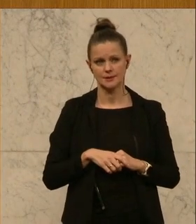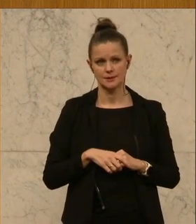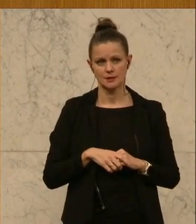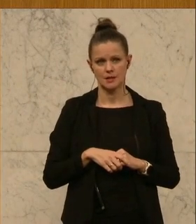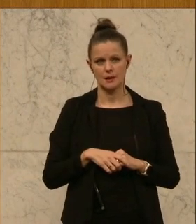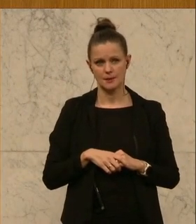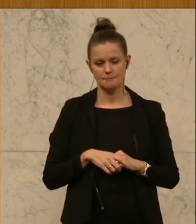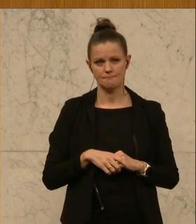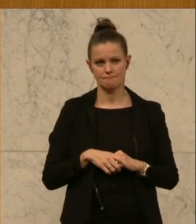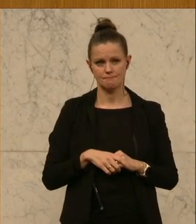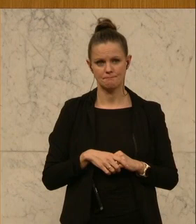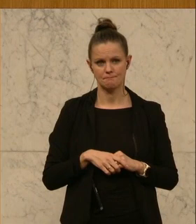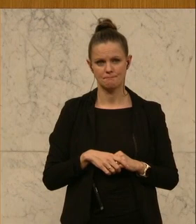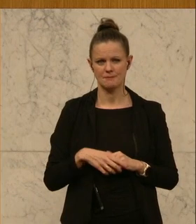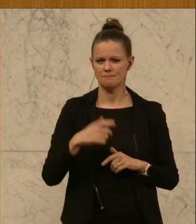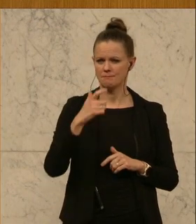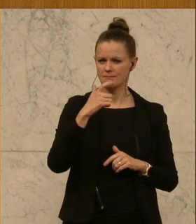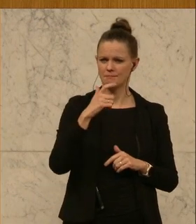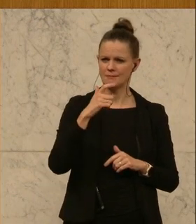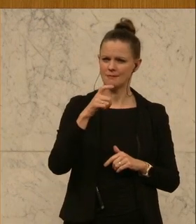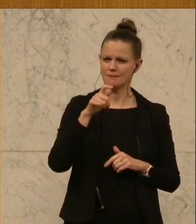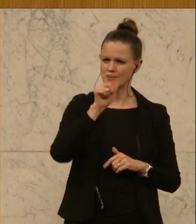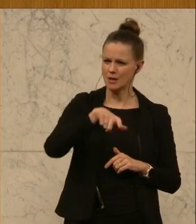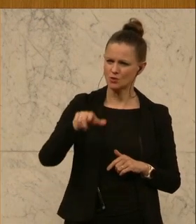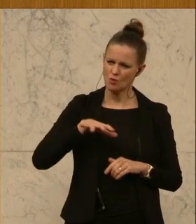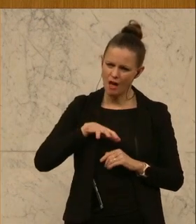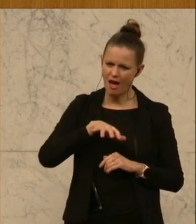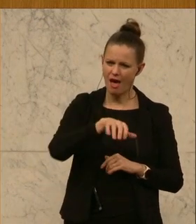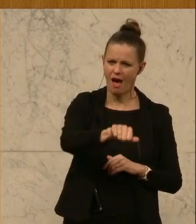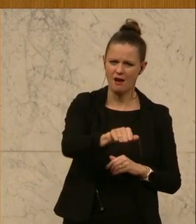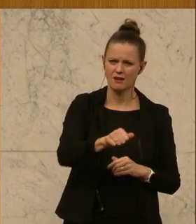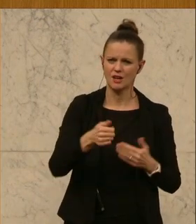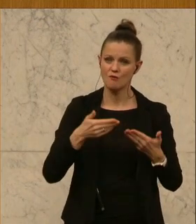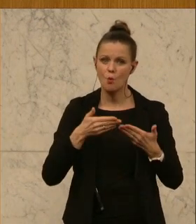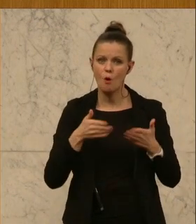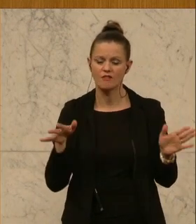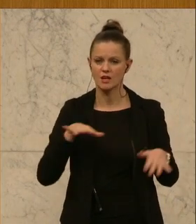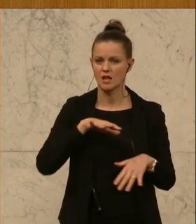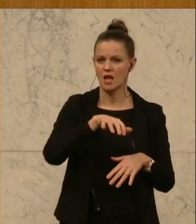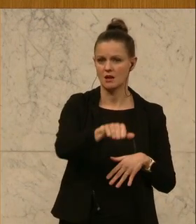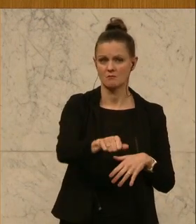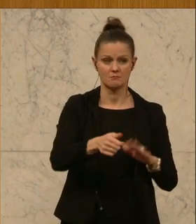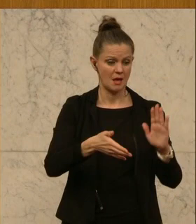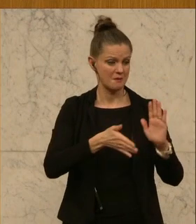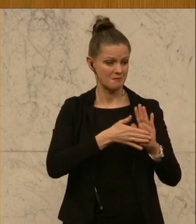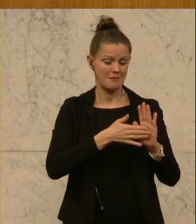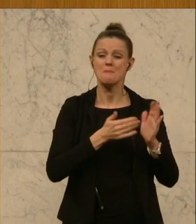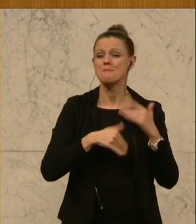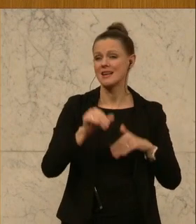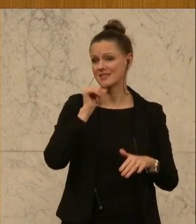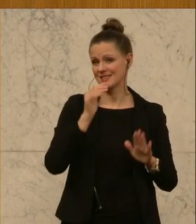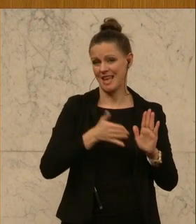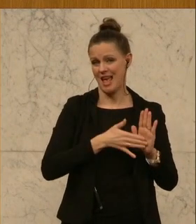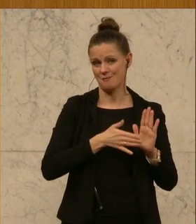Angriffen auf Personen in der Öffentlichkeit, oft unbewiesenen, meist unbewiesenen